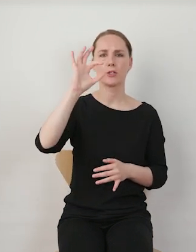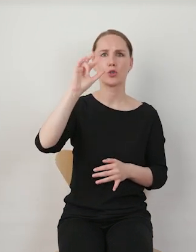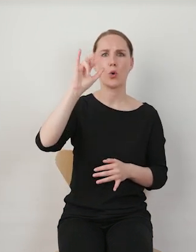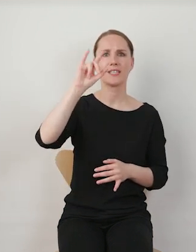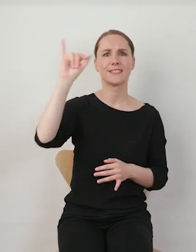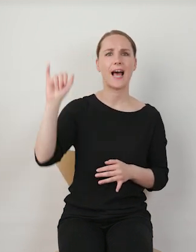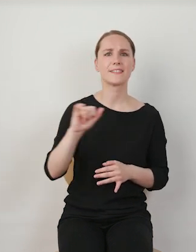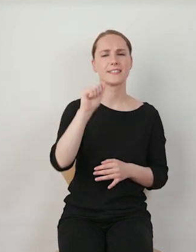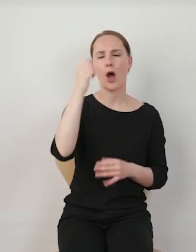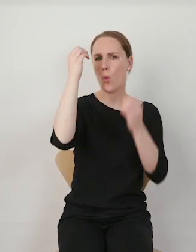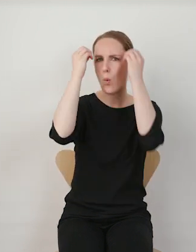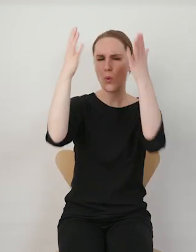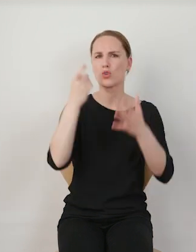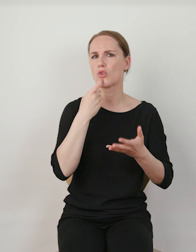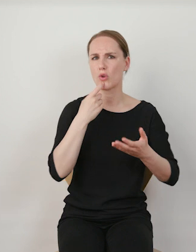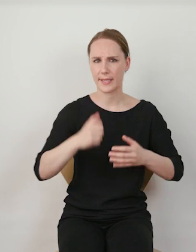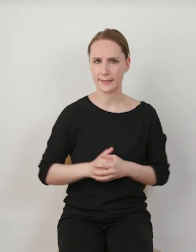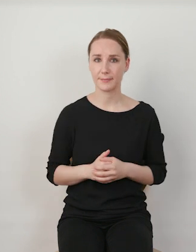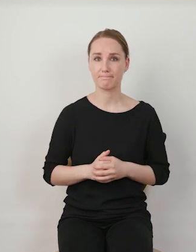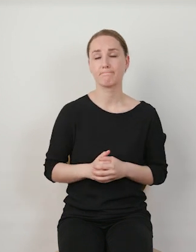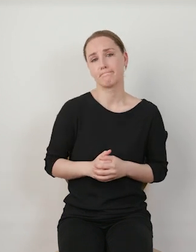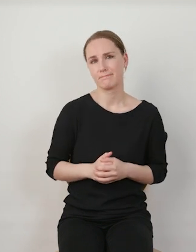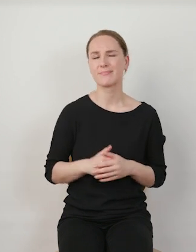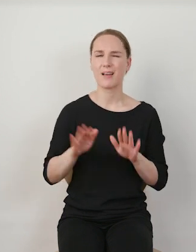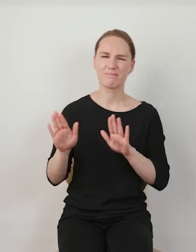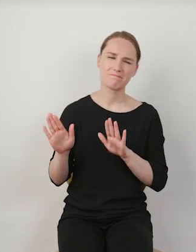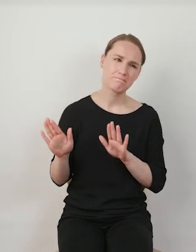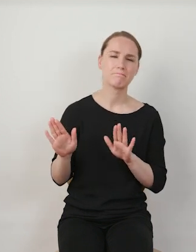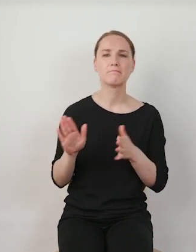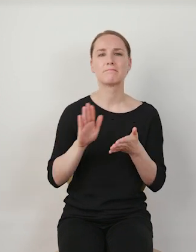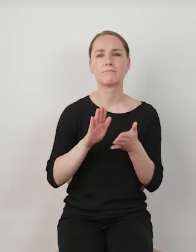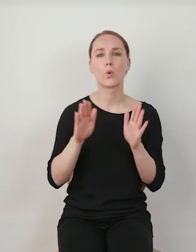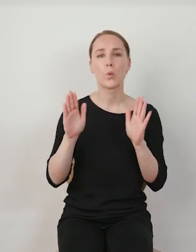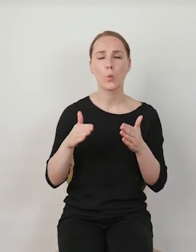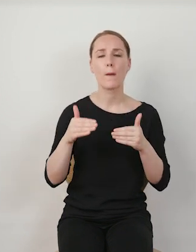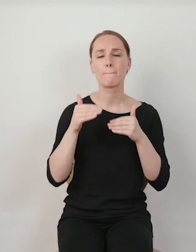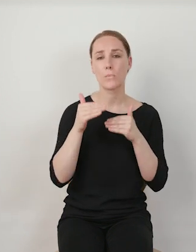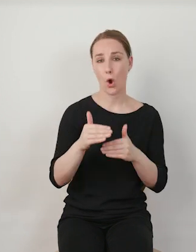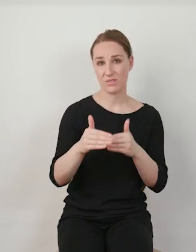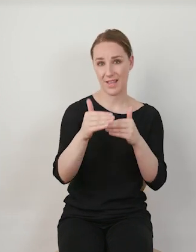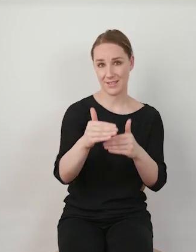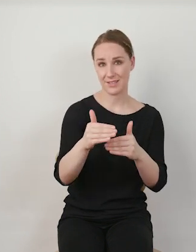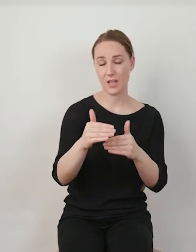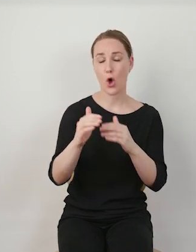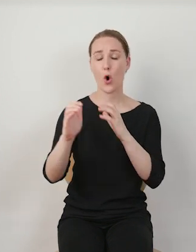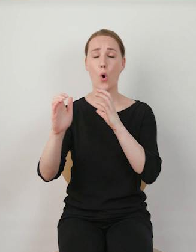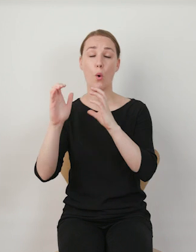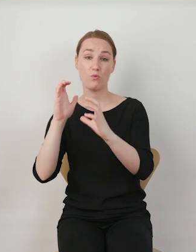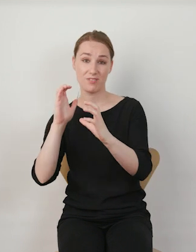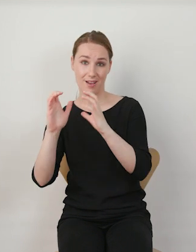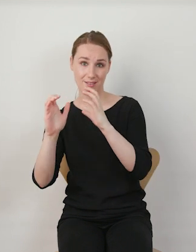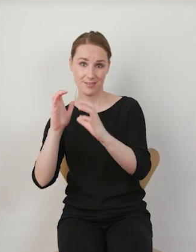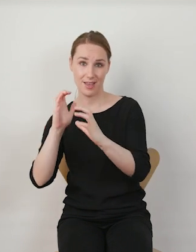kultury, odpowiedziałabym analogicznie do tabloidazacji, że jest to proces, w którym komunikacja